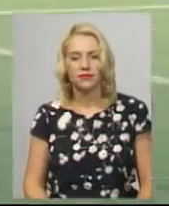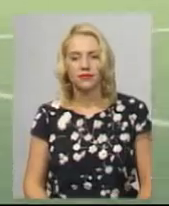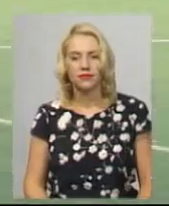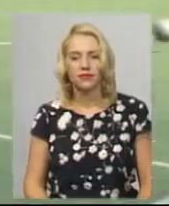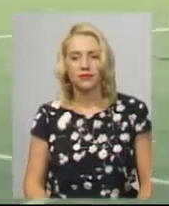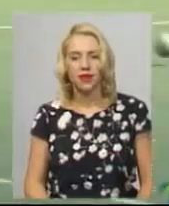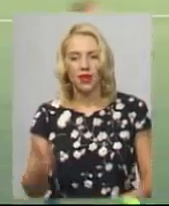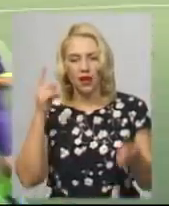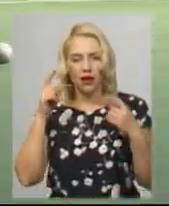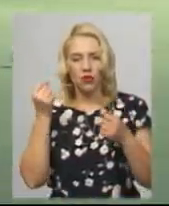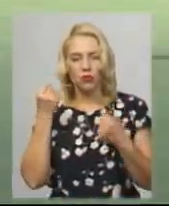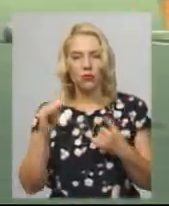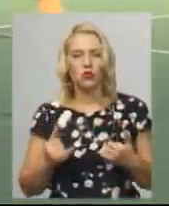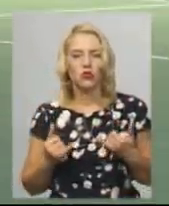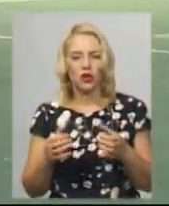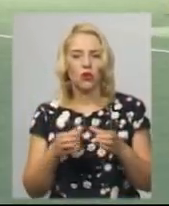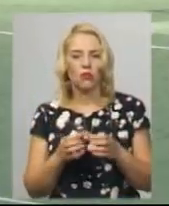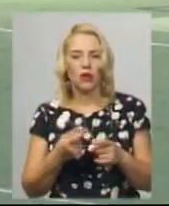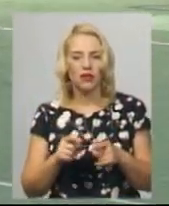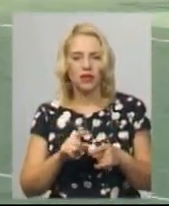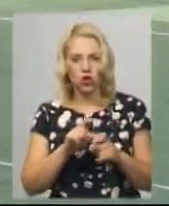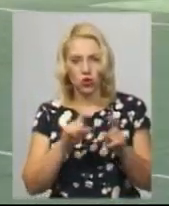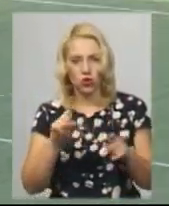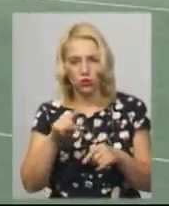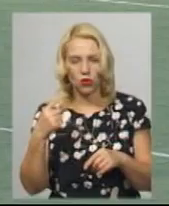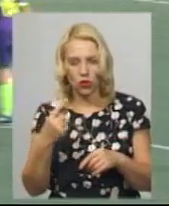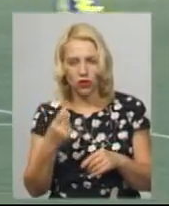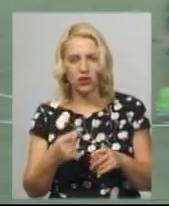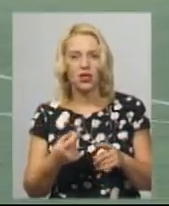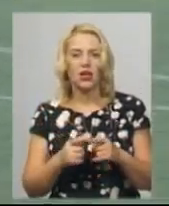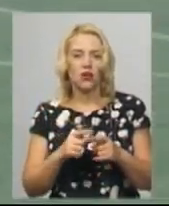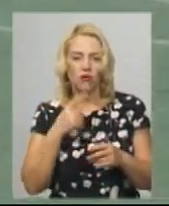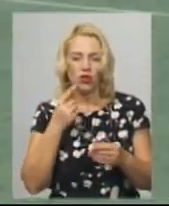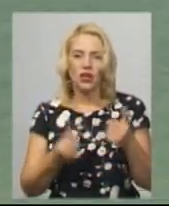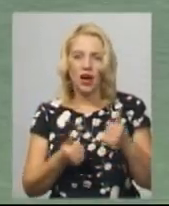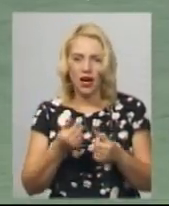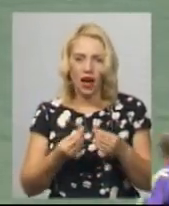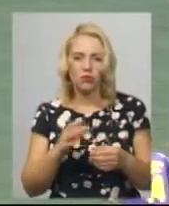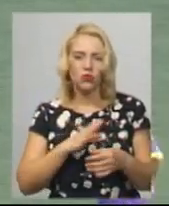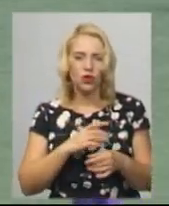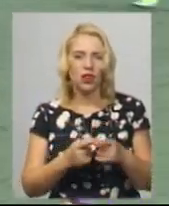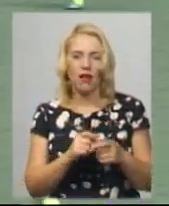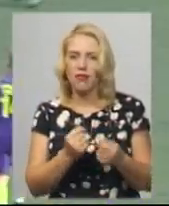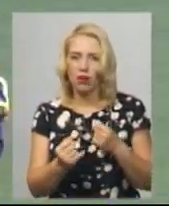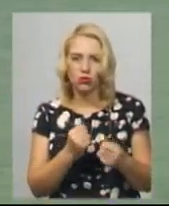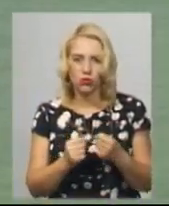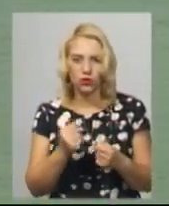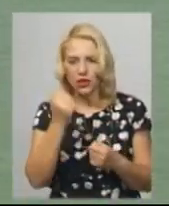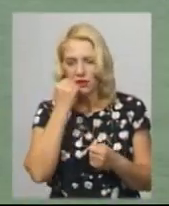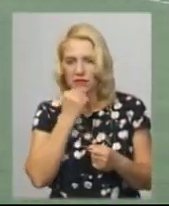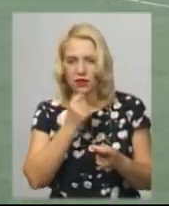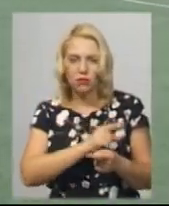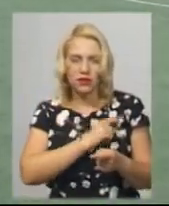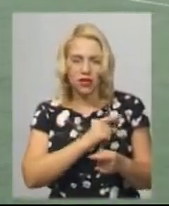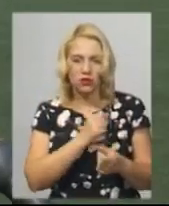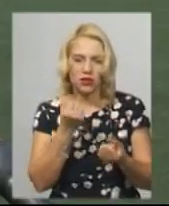Автор переможного для команди «Дю США» номер один голу Кирил Лужко каже, гра видалась напруженою. Зізнається, вдалося перемогти завдяки майстерності